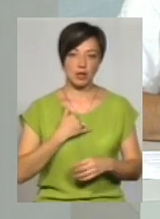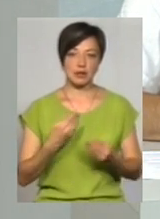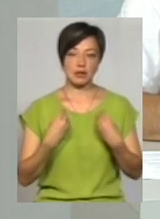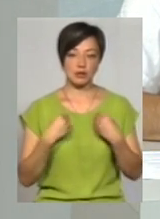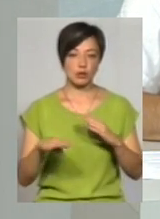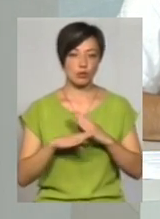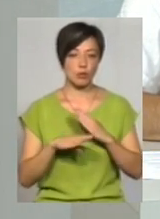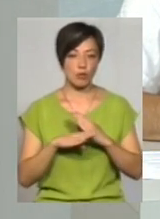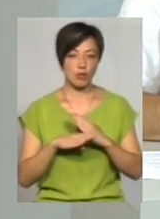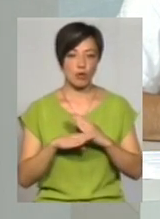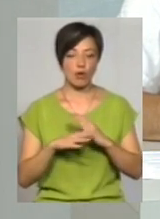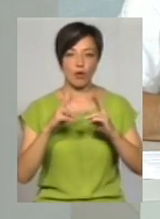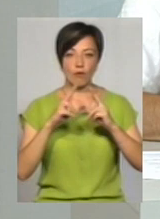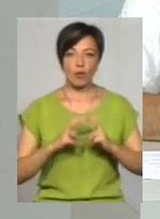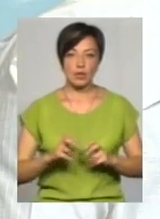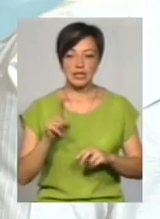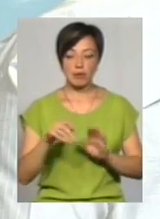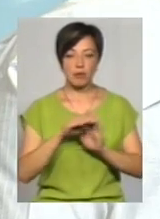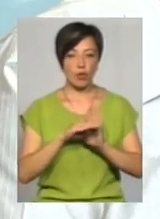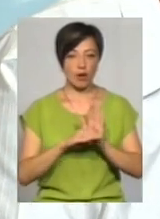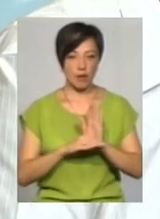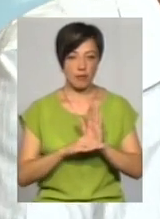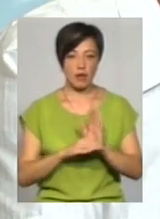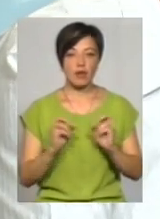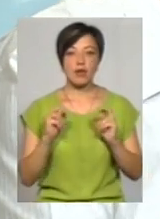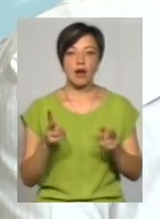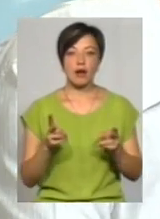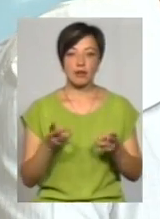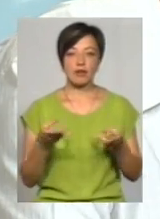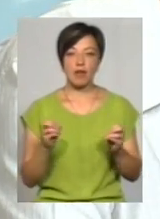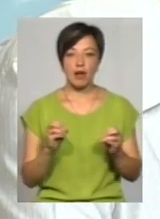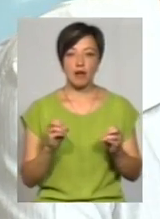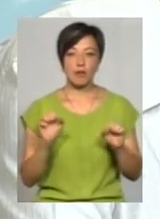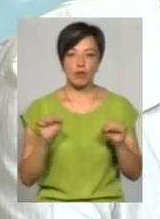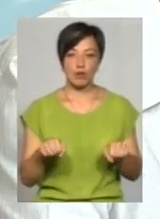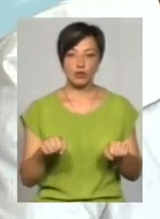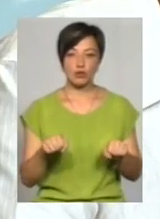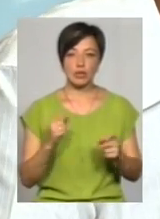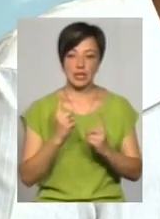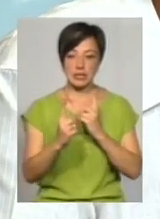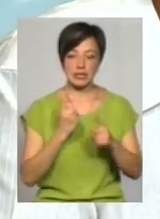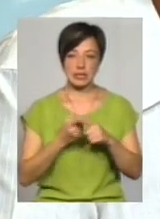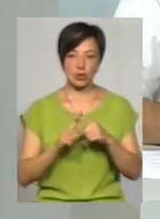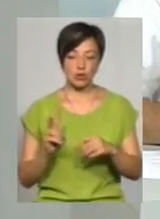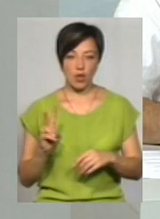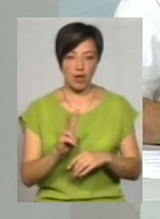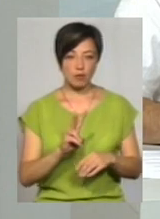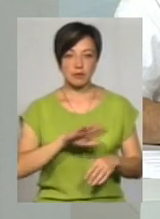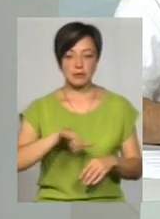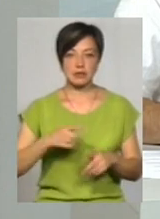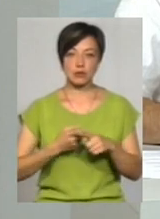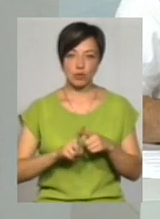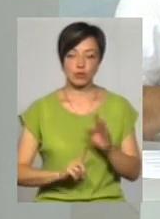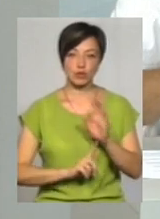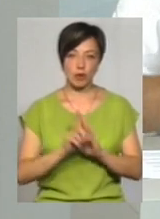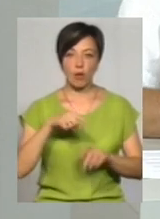допомогу по розгляду тієї програмі, як можуть ходити автобуси, ці тролейбуси, і після того ми тільки